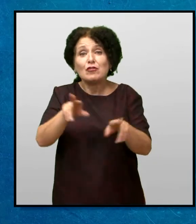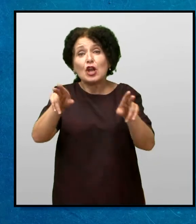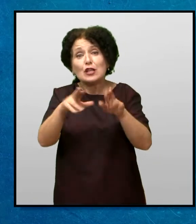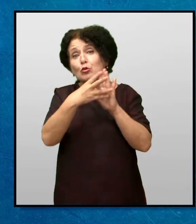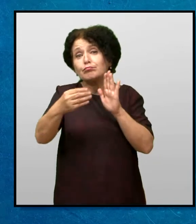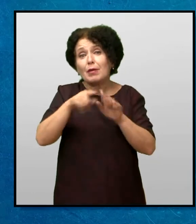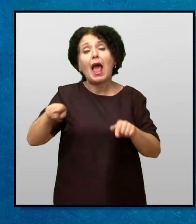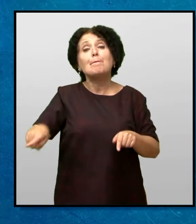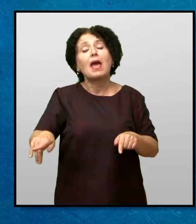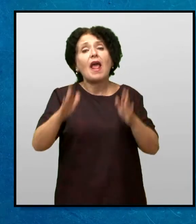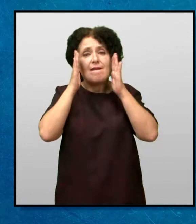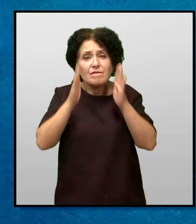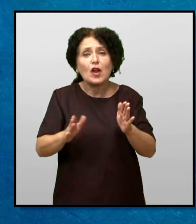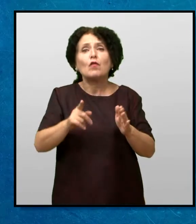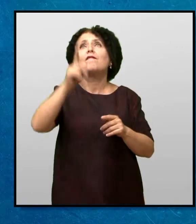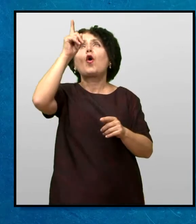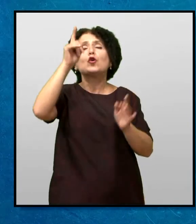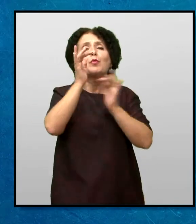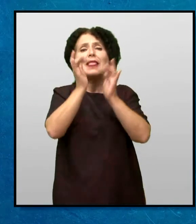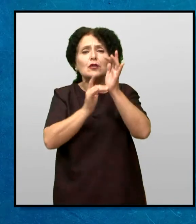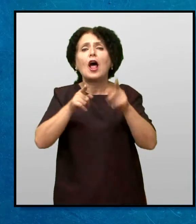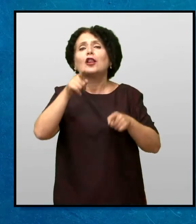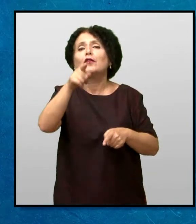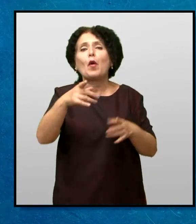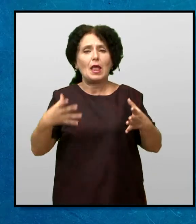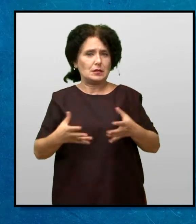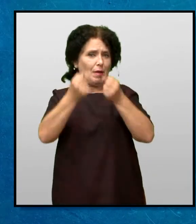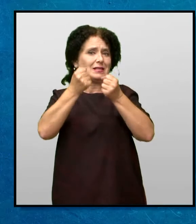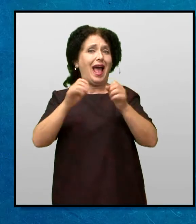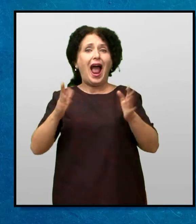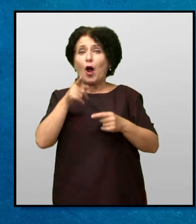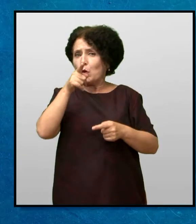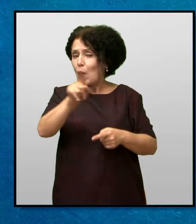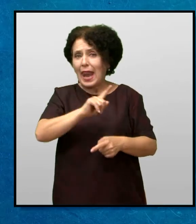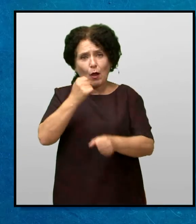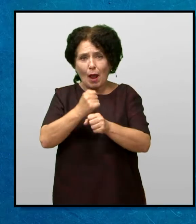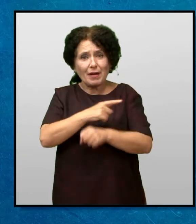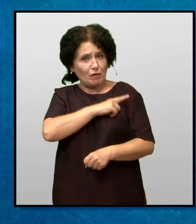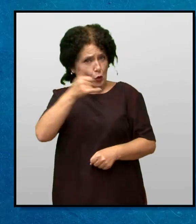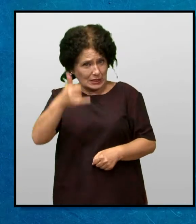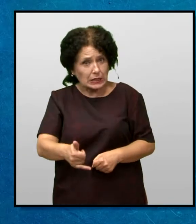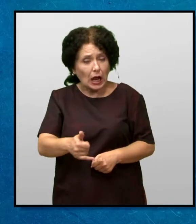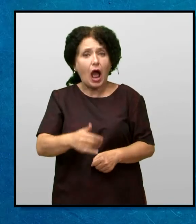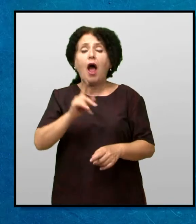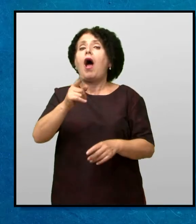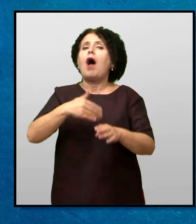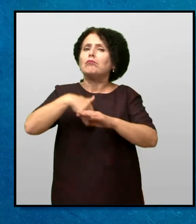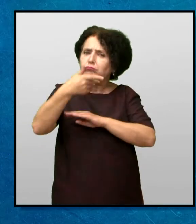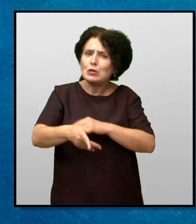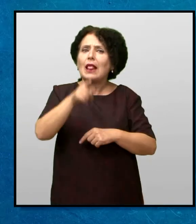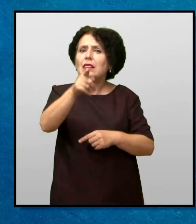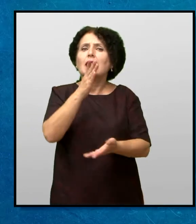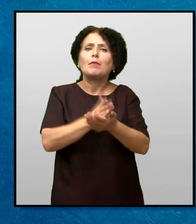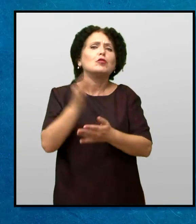што правеше Мери Поверувај во Господ Исус како во Твој Спасител Ако тоа не си го направил до сега, а потоа